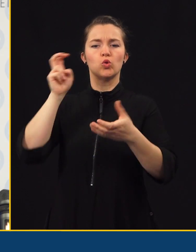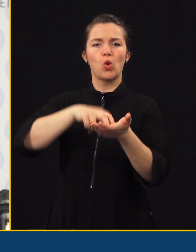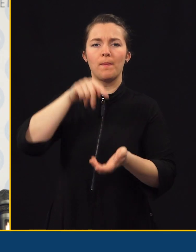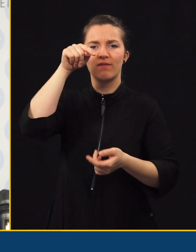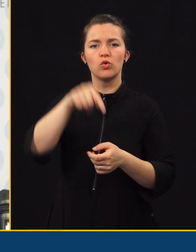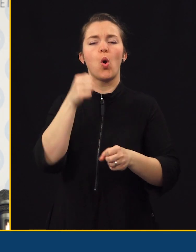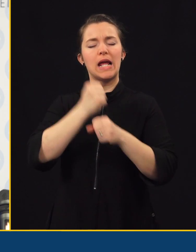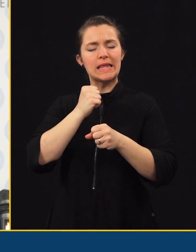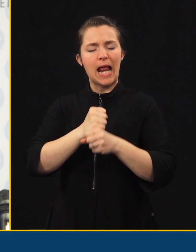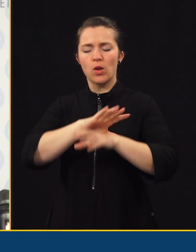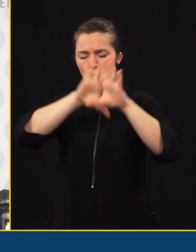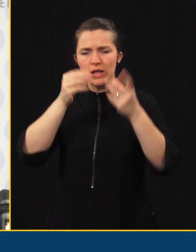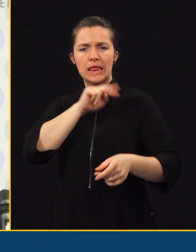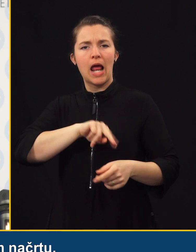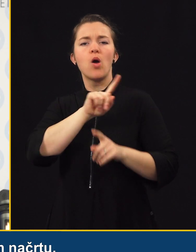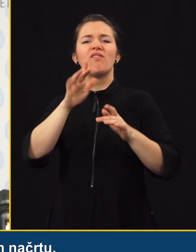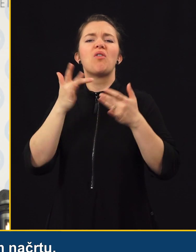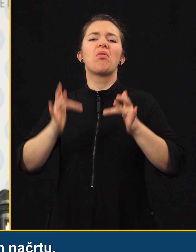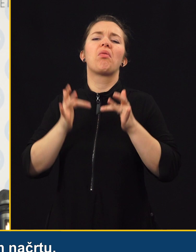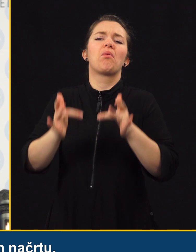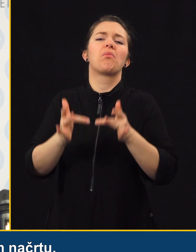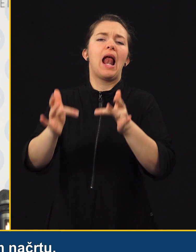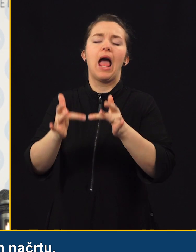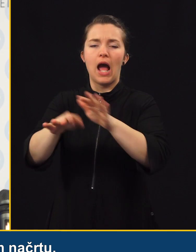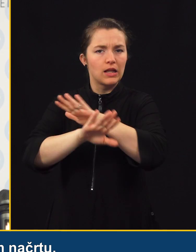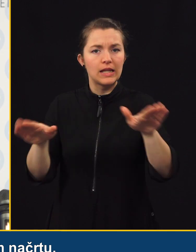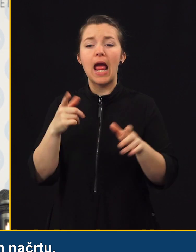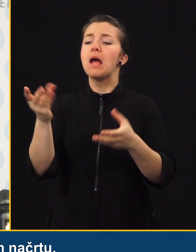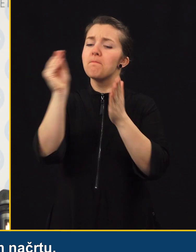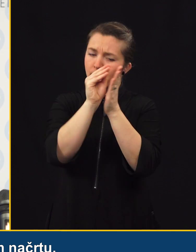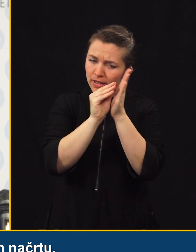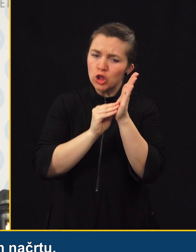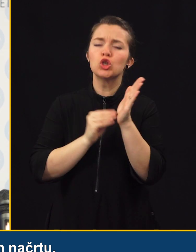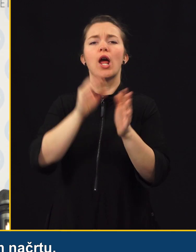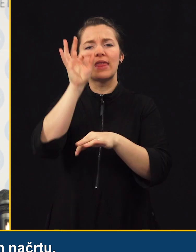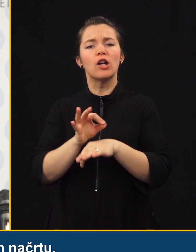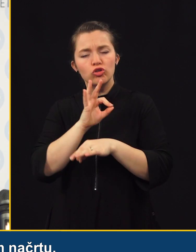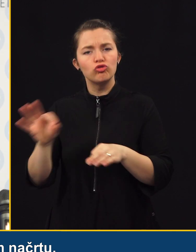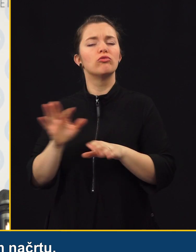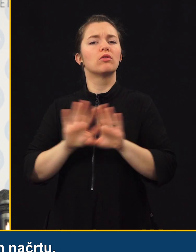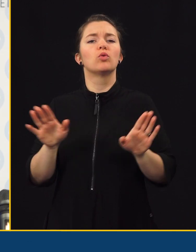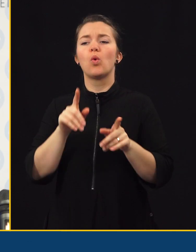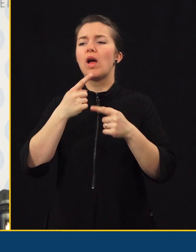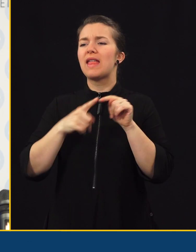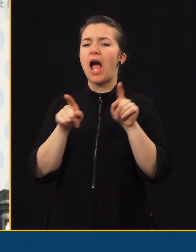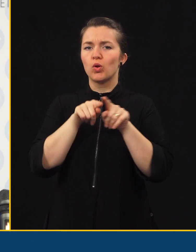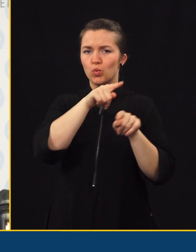v naslednja leta. So zapisane v obdobnem načrtu, nekih imate tudi v gradivu,